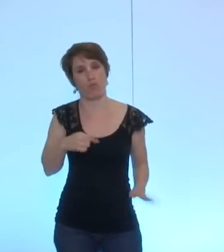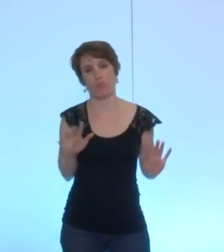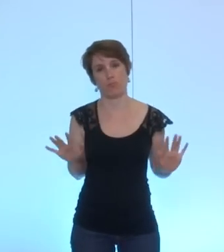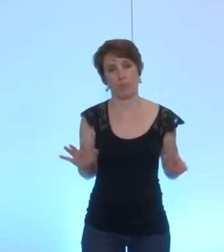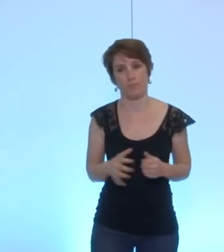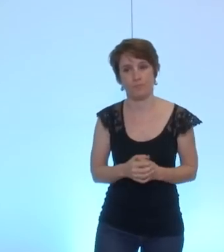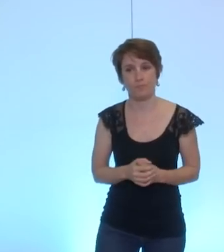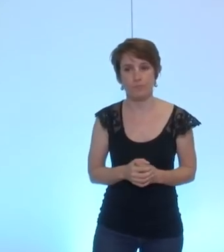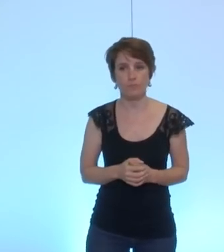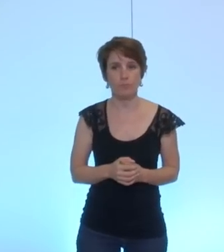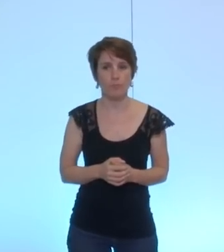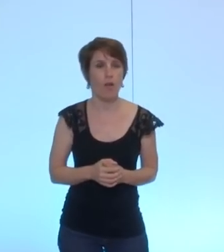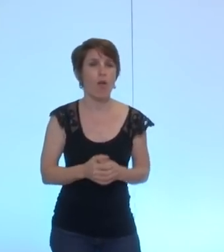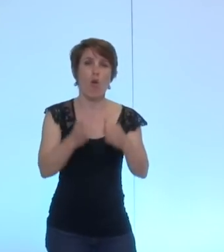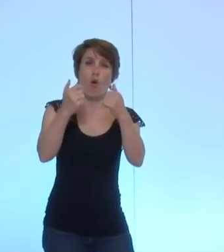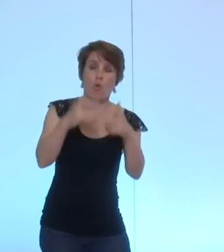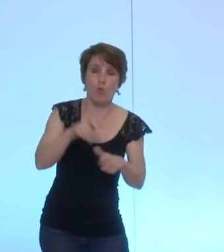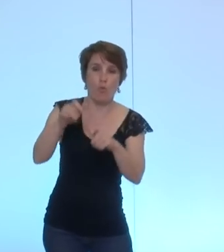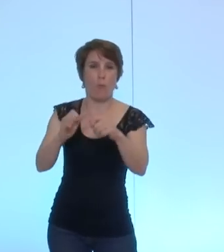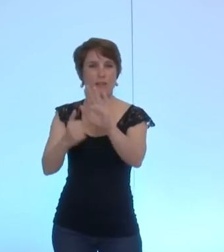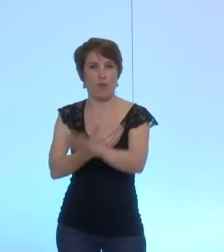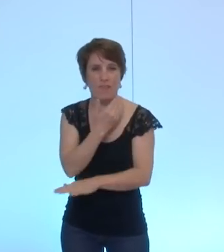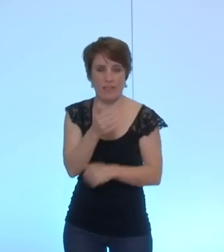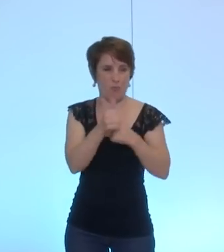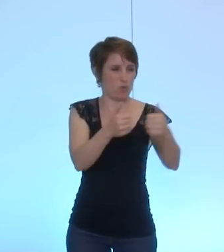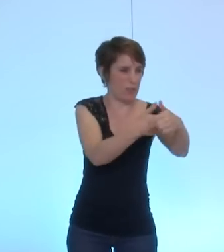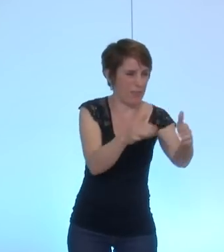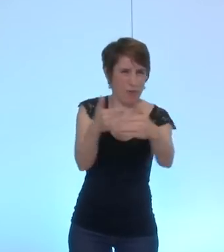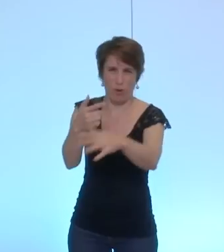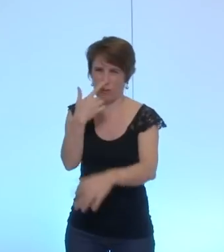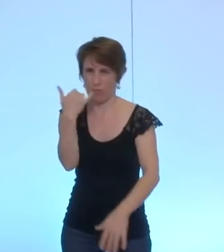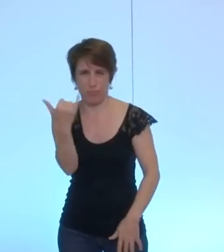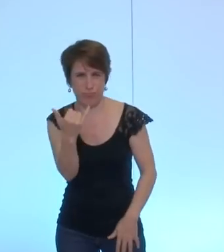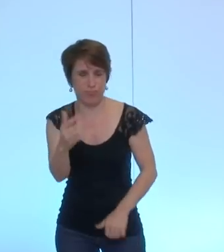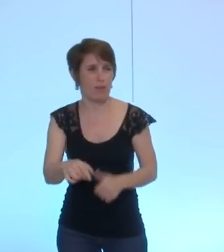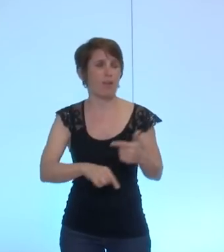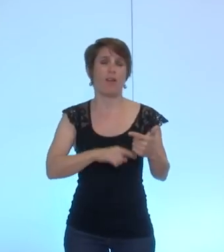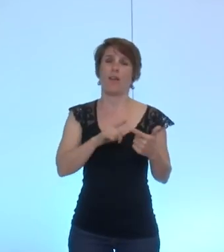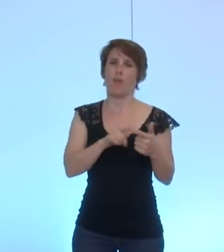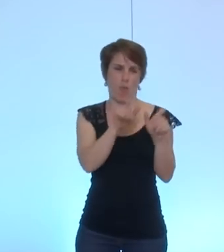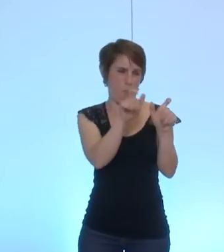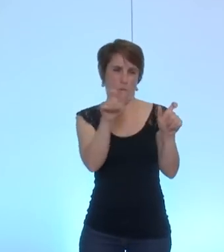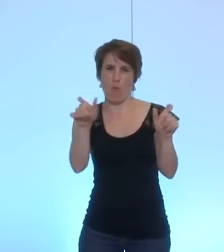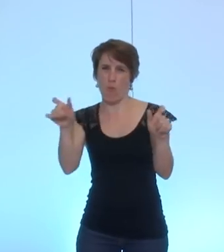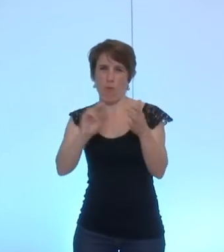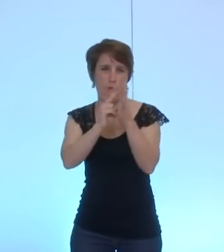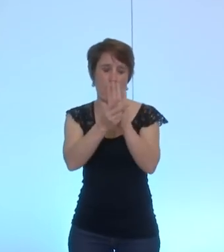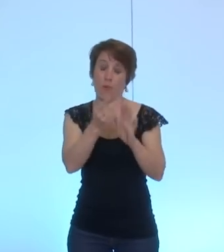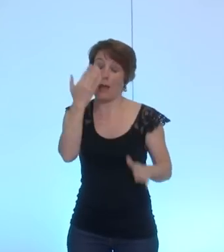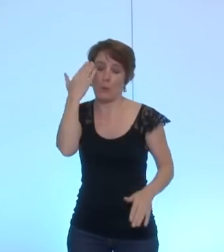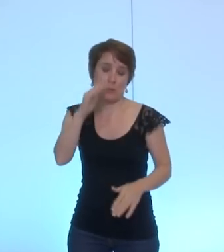nous le décompte macabre des victimes par catégorie ou encore utiliser des termes qui on le sait vont susciter